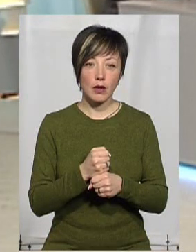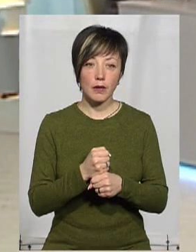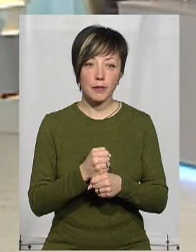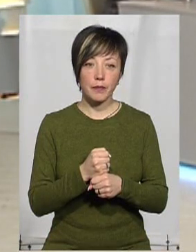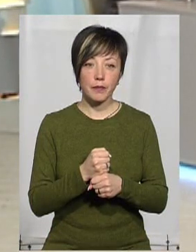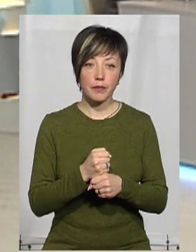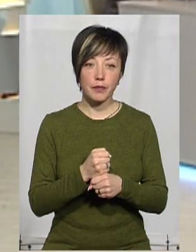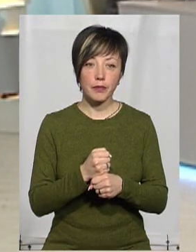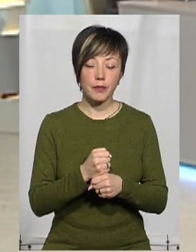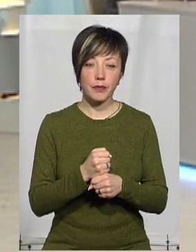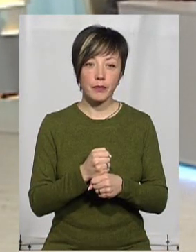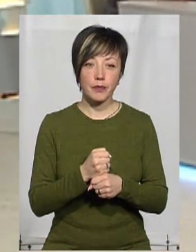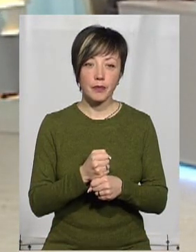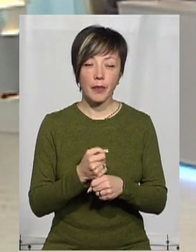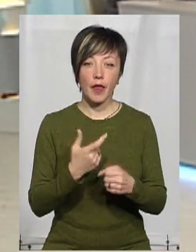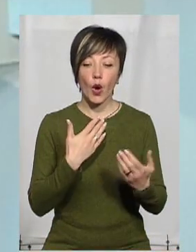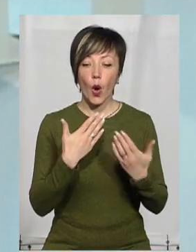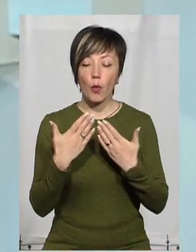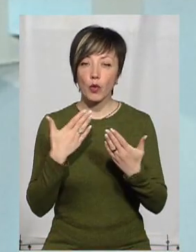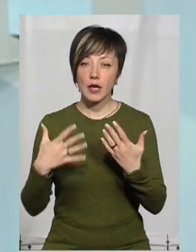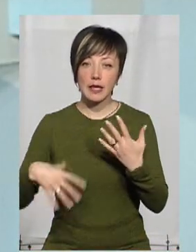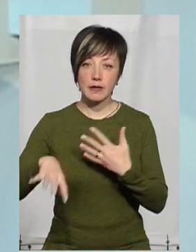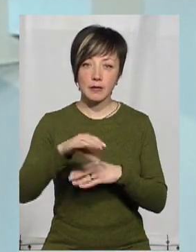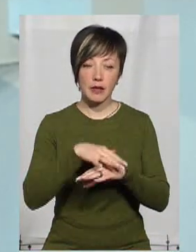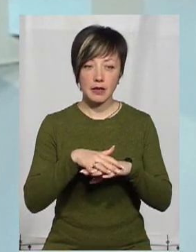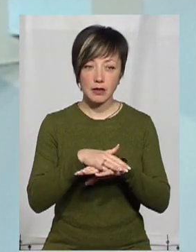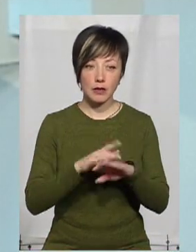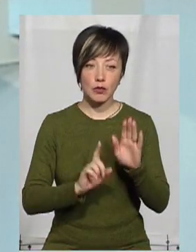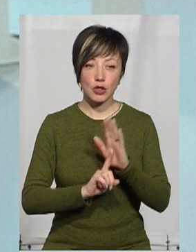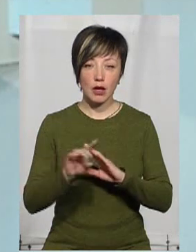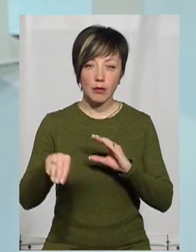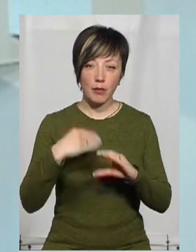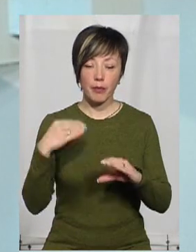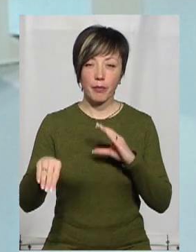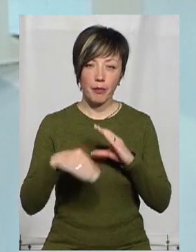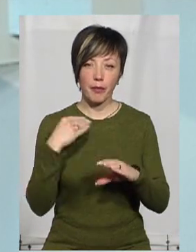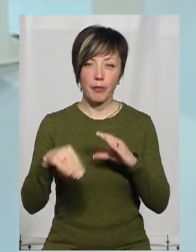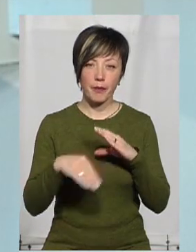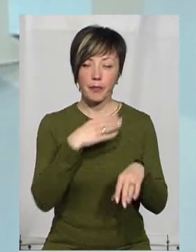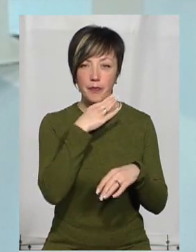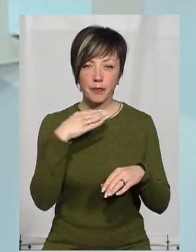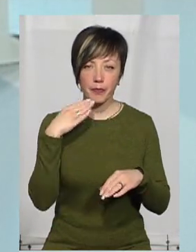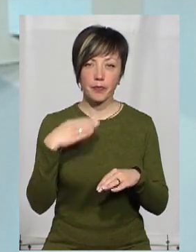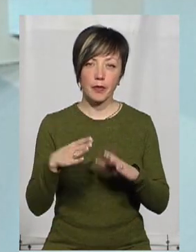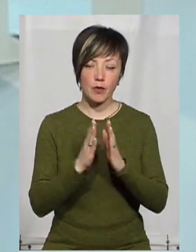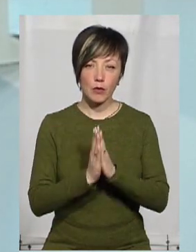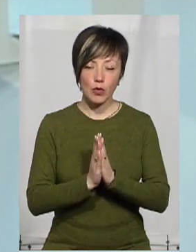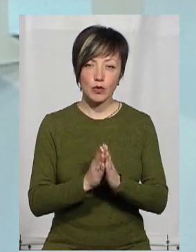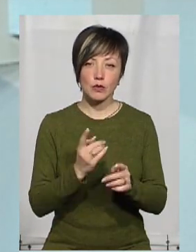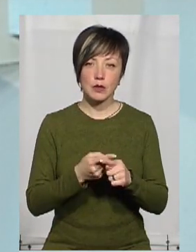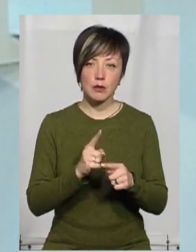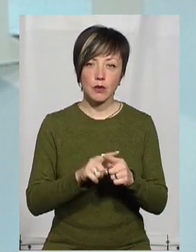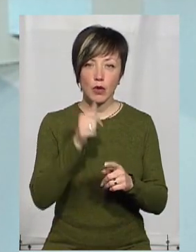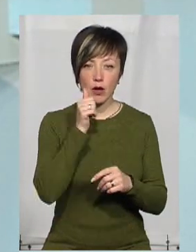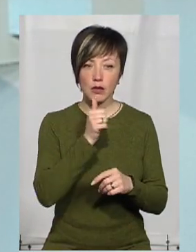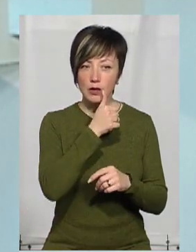і комунікацією зі всім населенням, тому що нам дуже багато почали писати і дуже багато пишуть і просять, щоб це